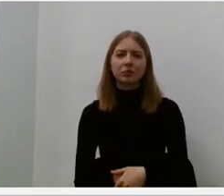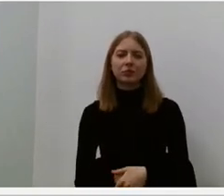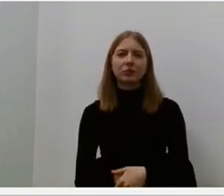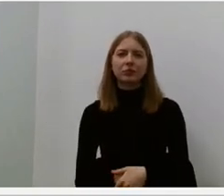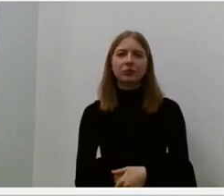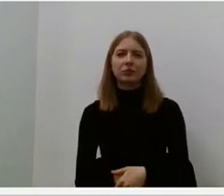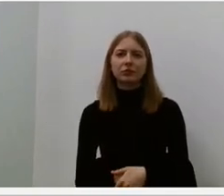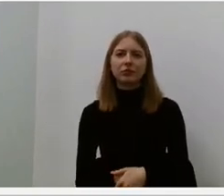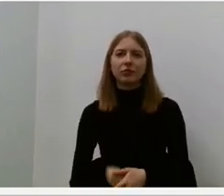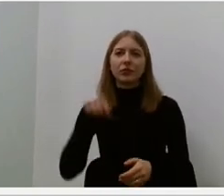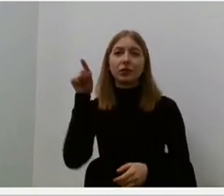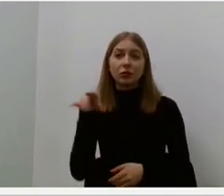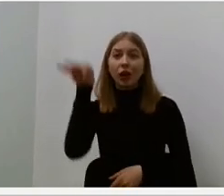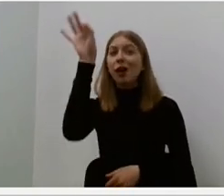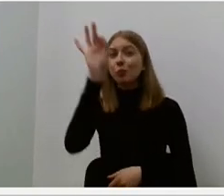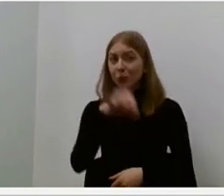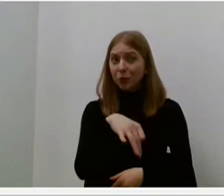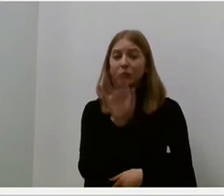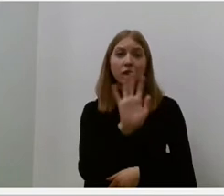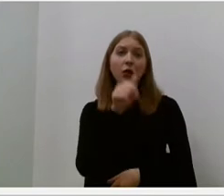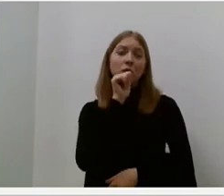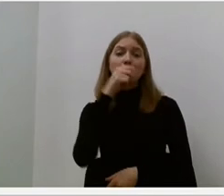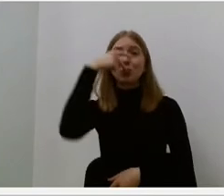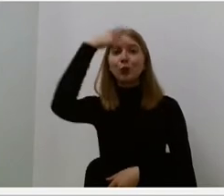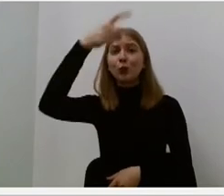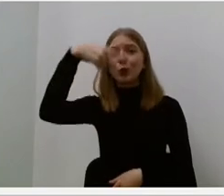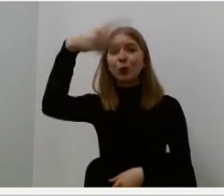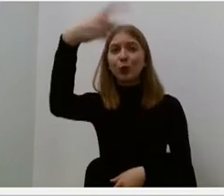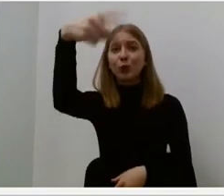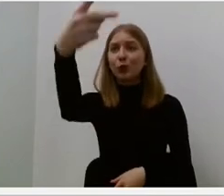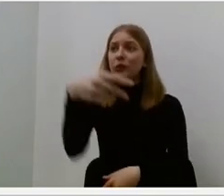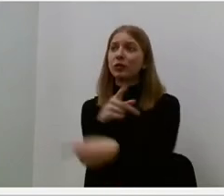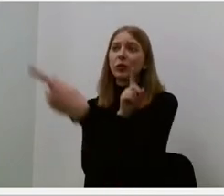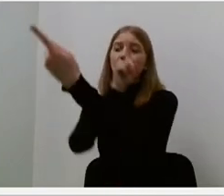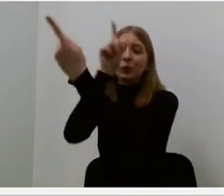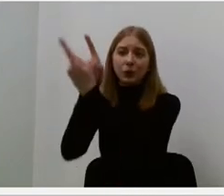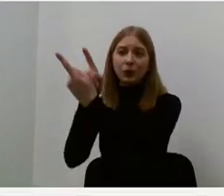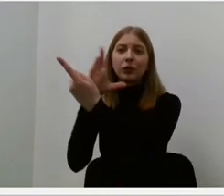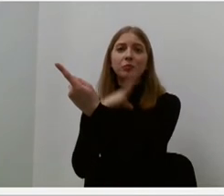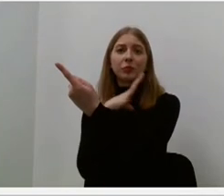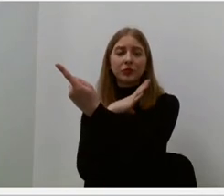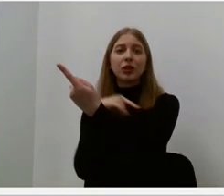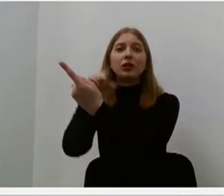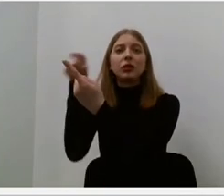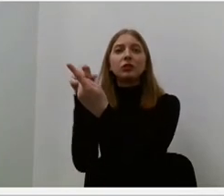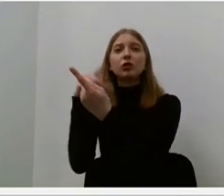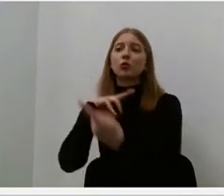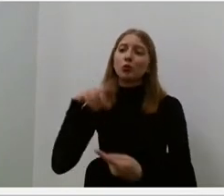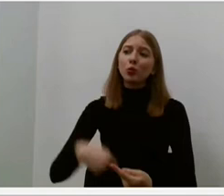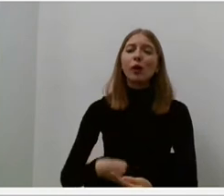ne į dažnos, bet kas keletą metų jos vėlgi palaikė tą dukros ir mamos